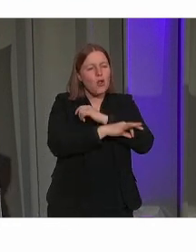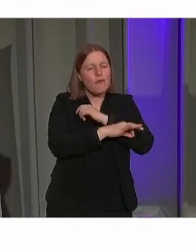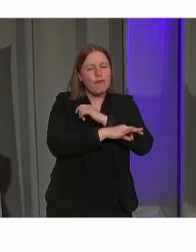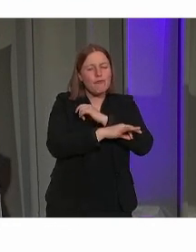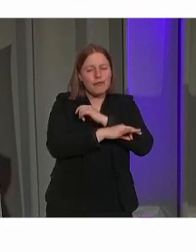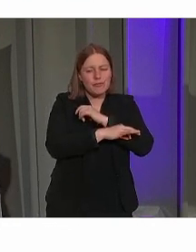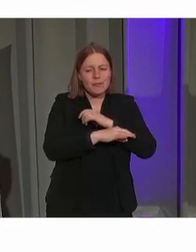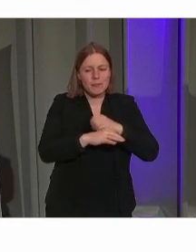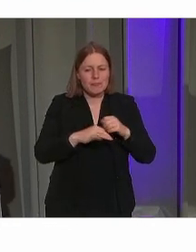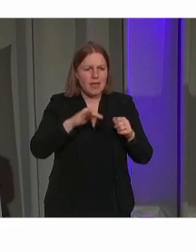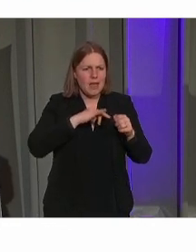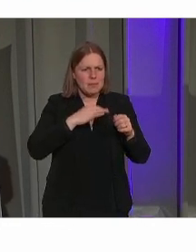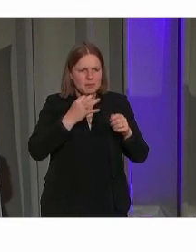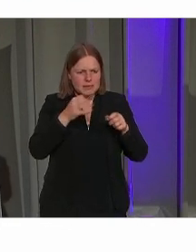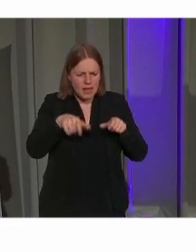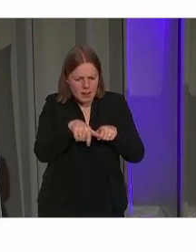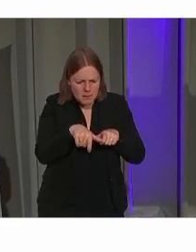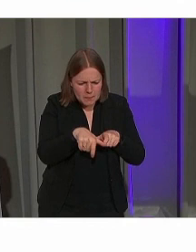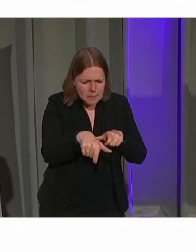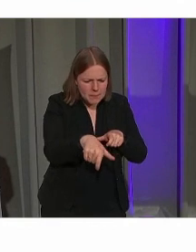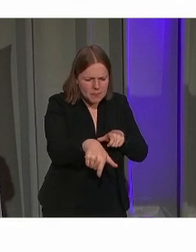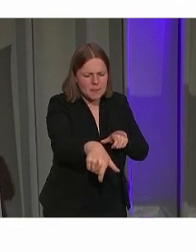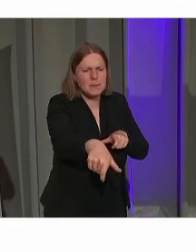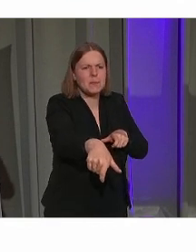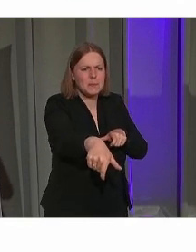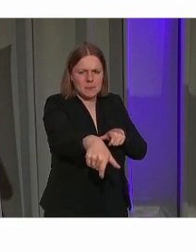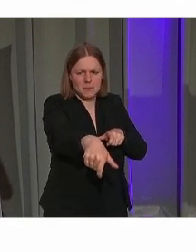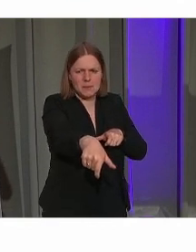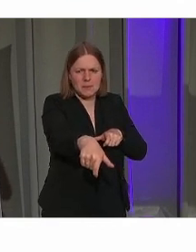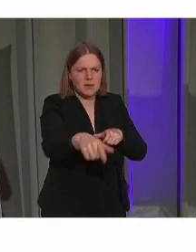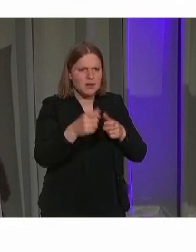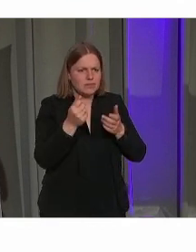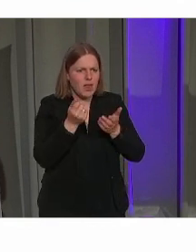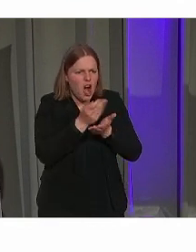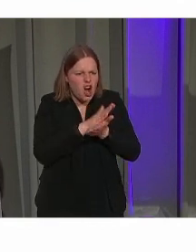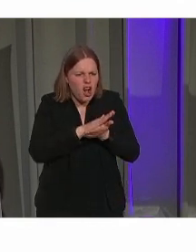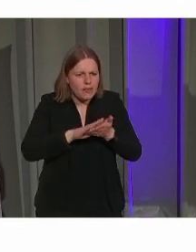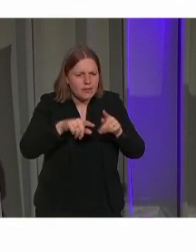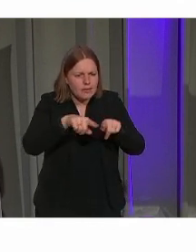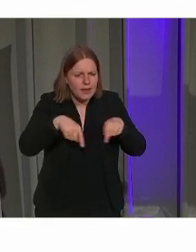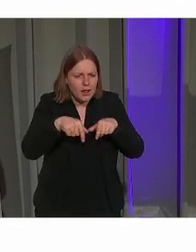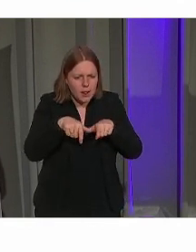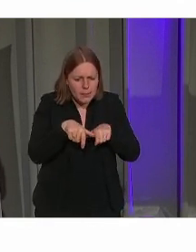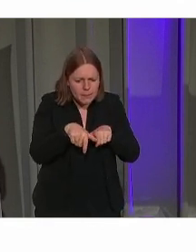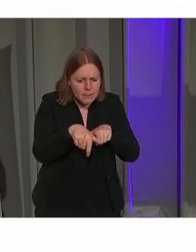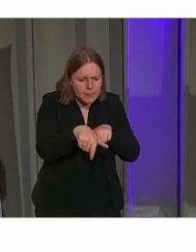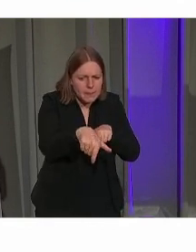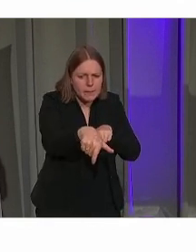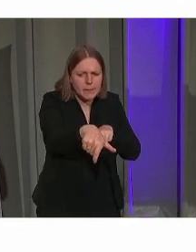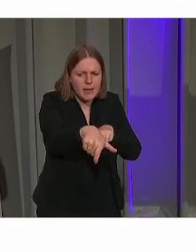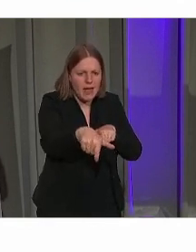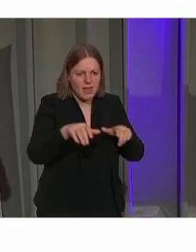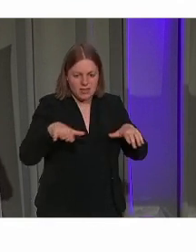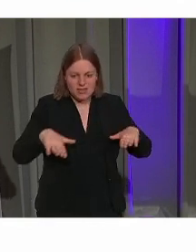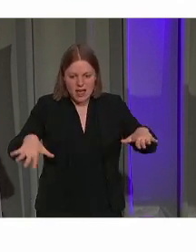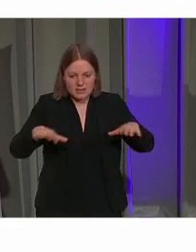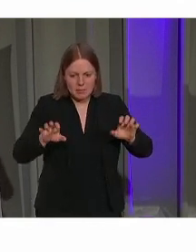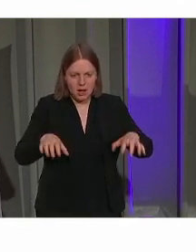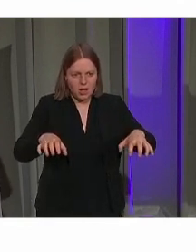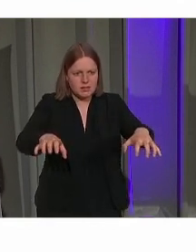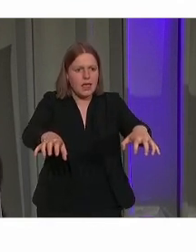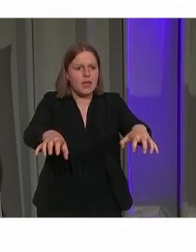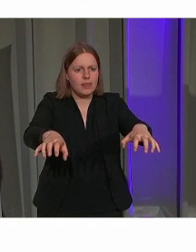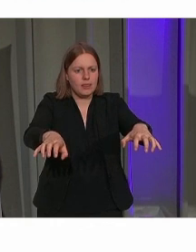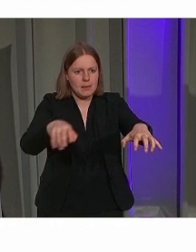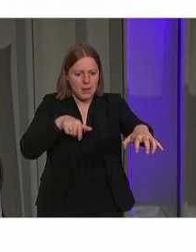geleidelijn is aangebracht en dat is in een gladde tegel aangebracht tussen mozaïekkasseien. Dat is